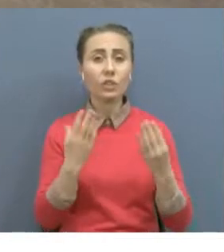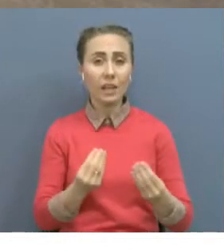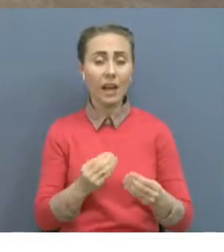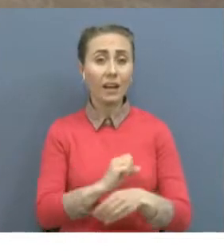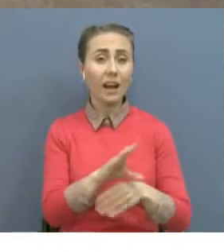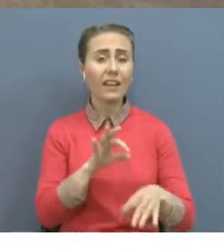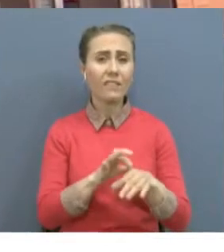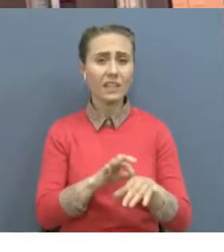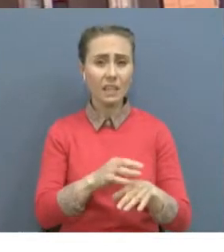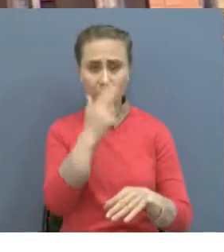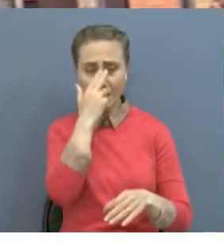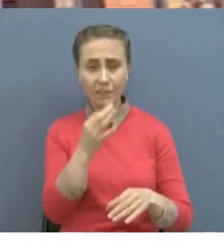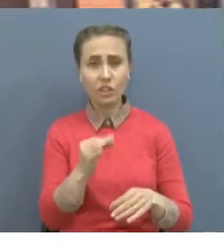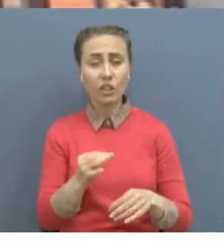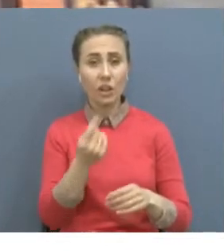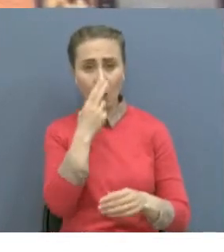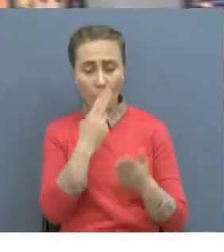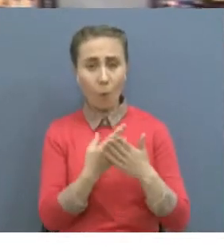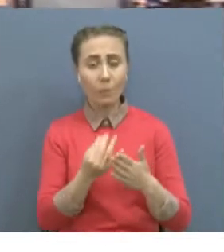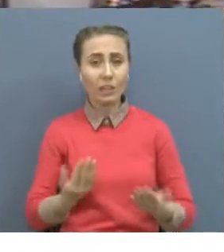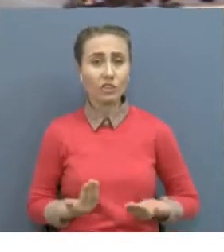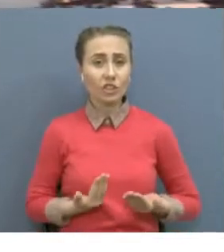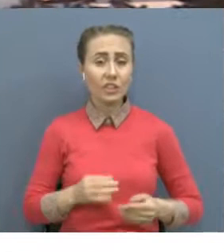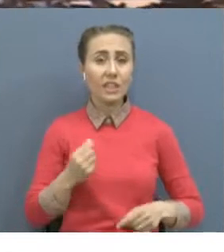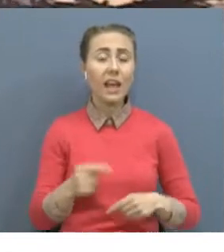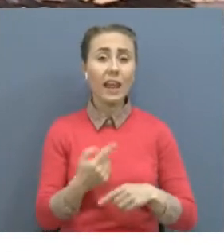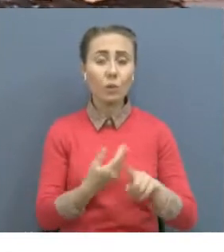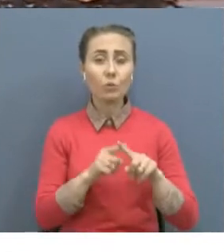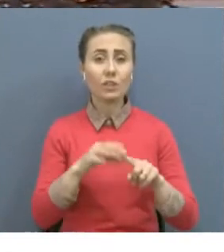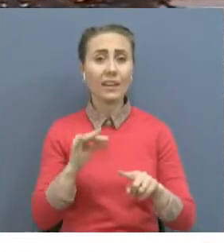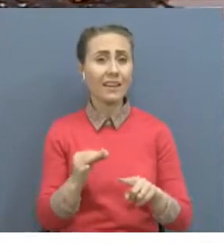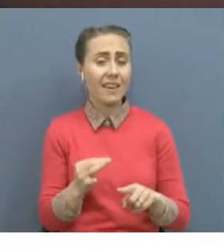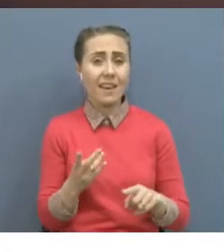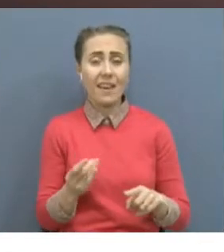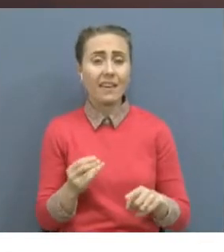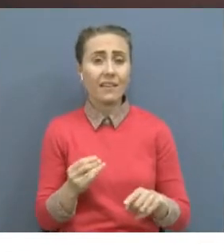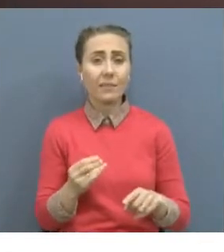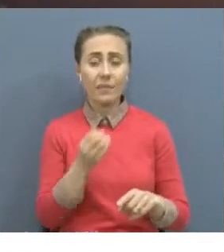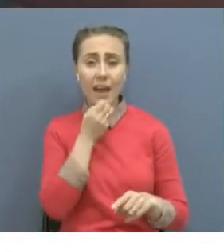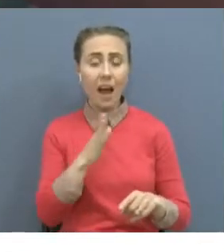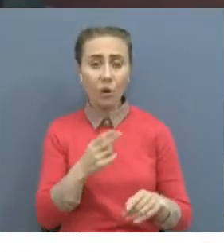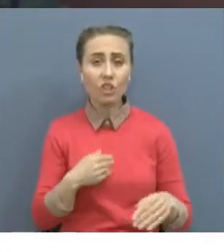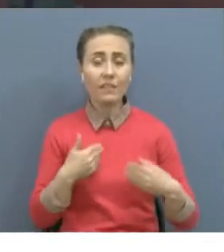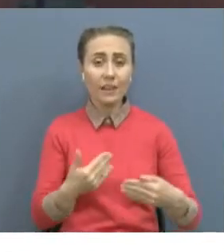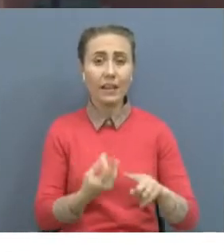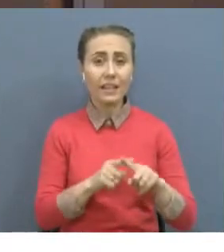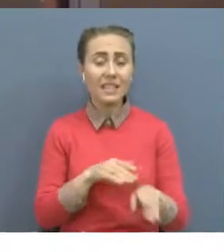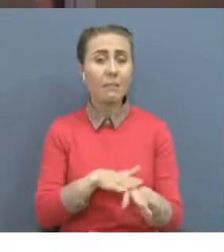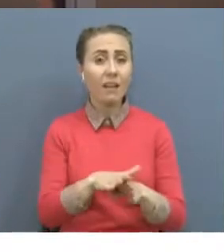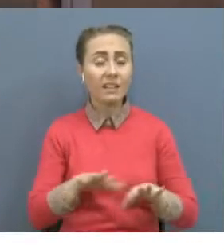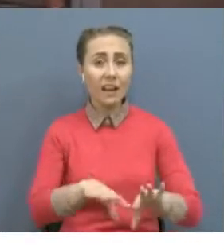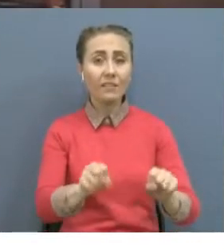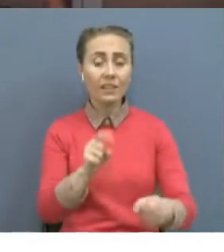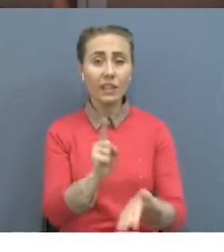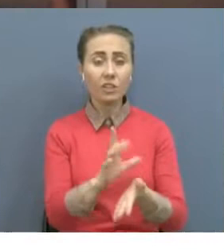Біздің елдіңді экономикасына кері әсерін тек зіп жатыр. 11-ші мамырға дейін атқарушы бейлік әрмен ғарайдамудың арнай құжатын әзірлеу өтеіз.